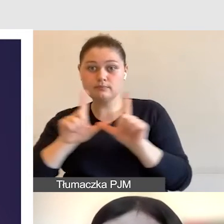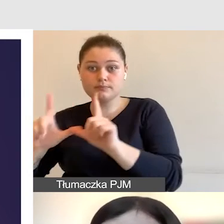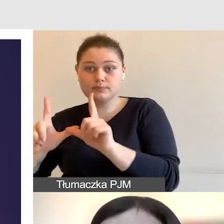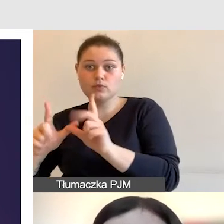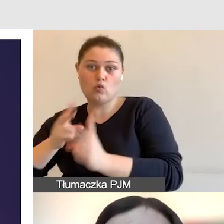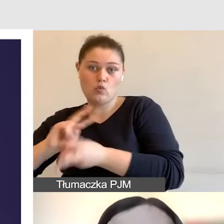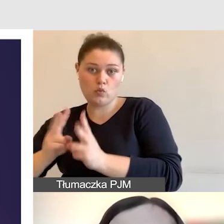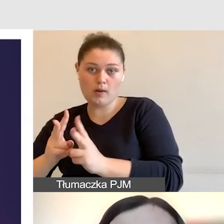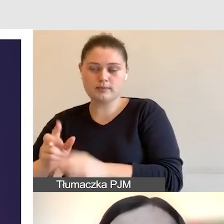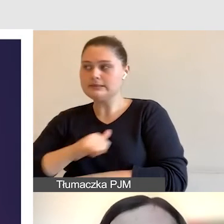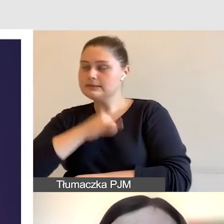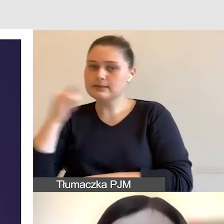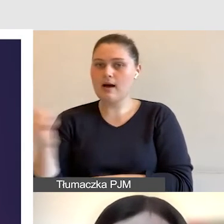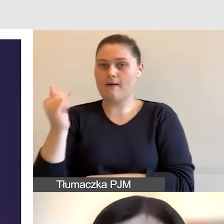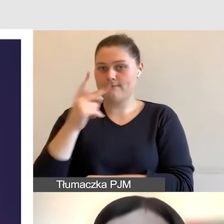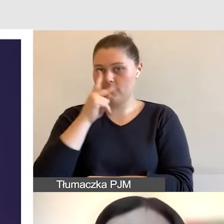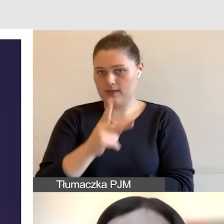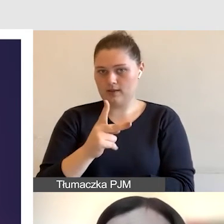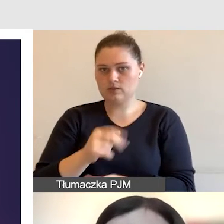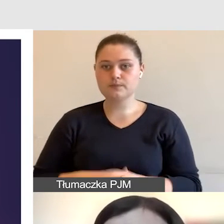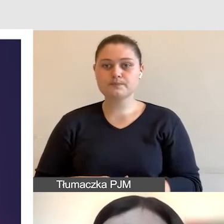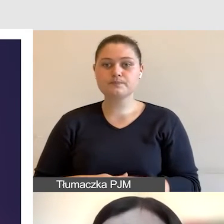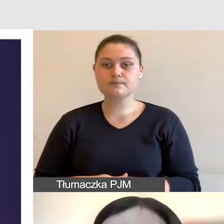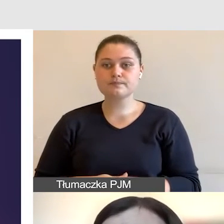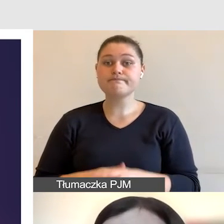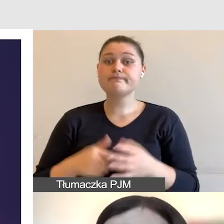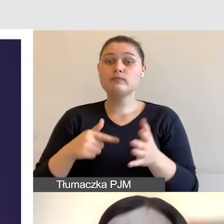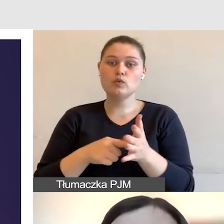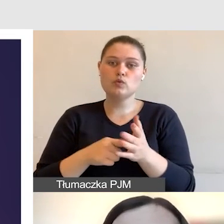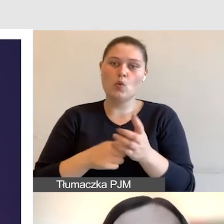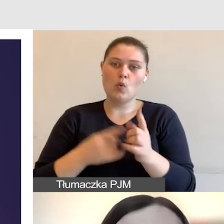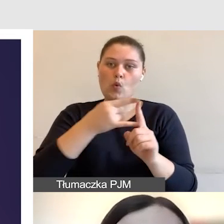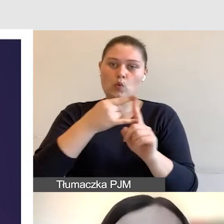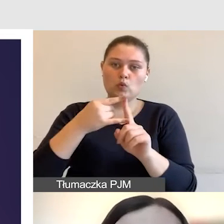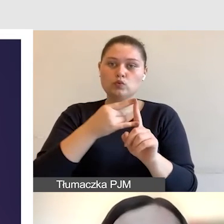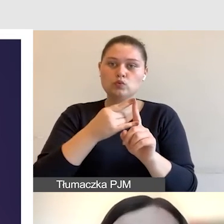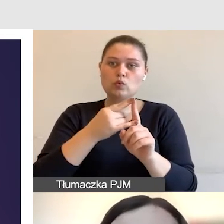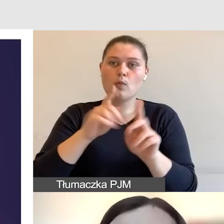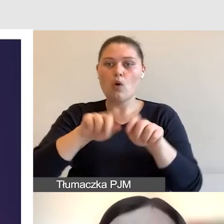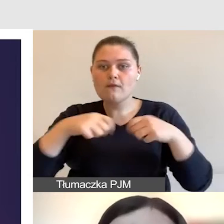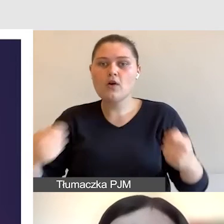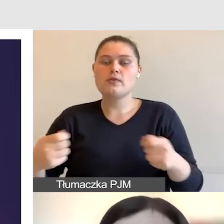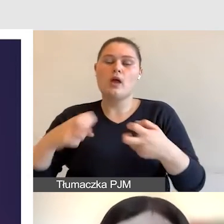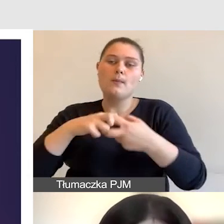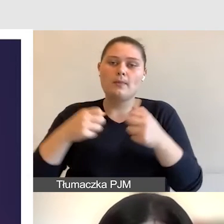znikał tłumacz. Zostało to w Zoom rozwiązane. Nawet jako jeden z